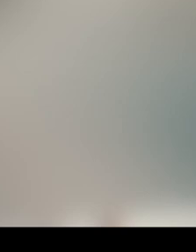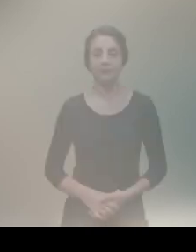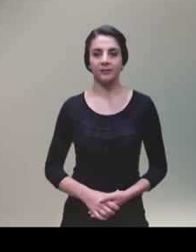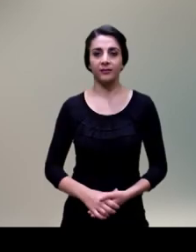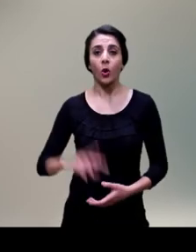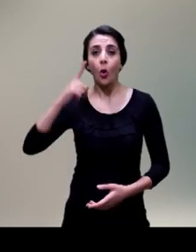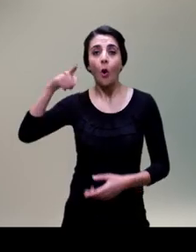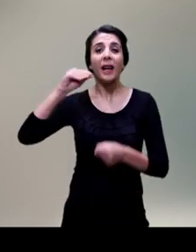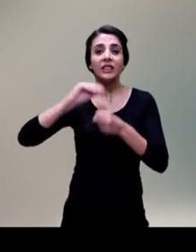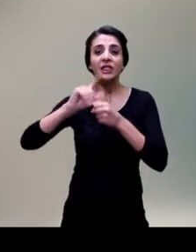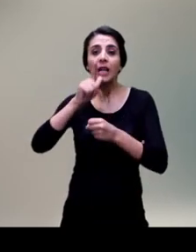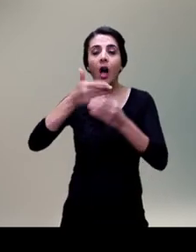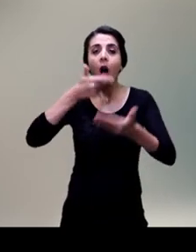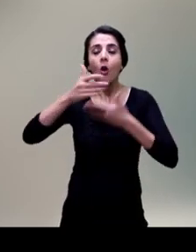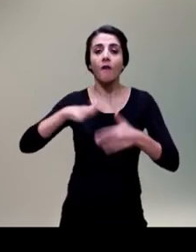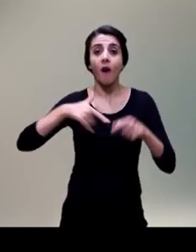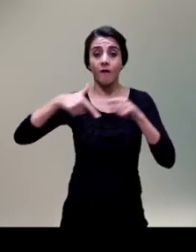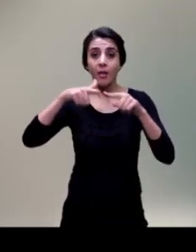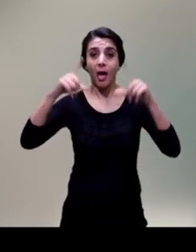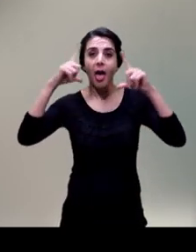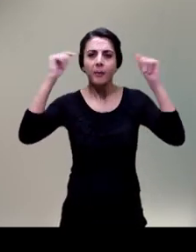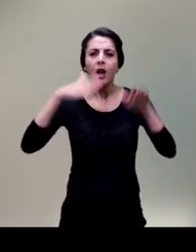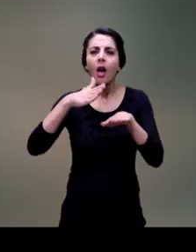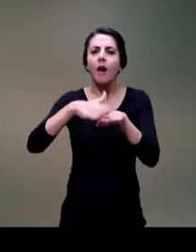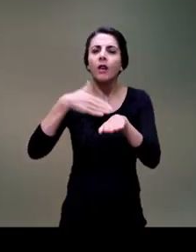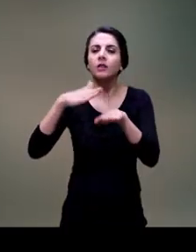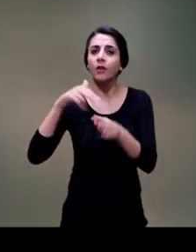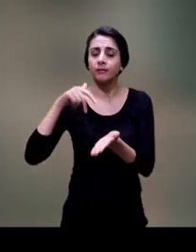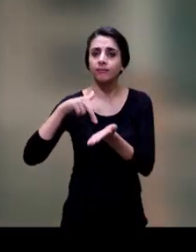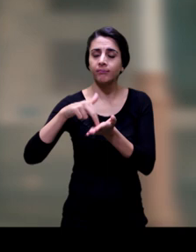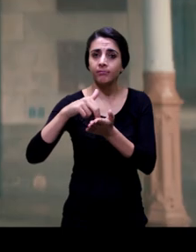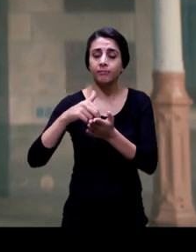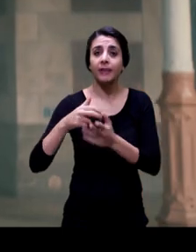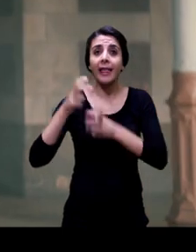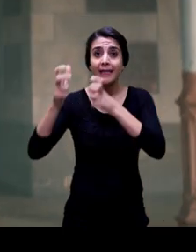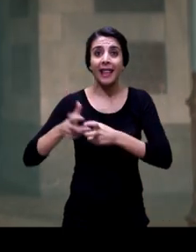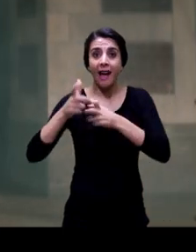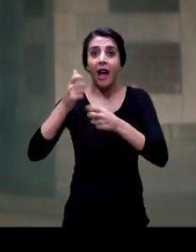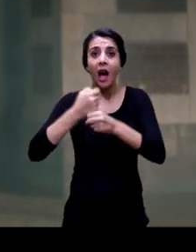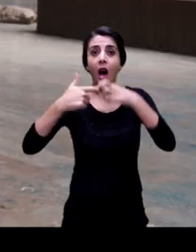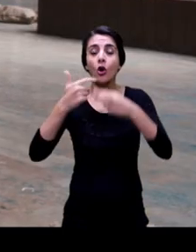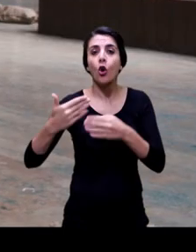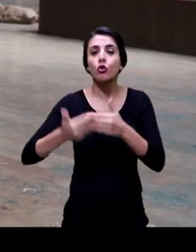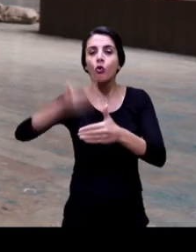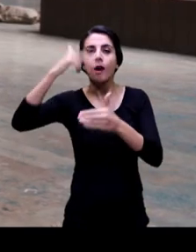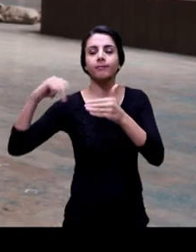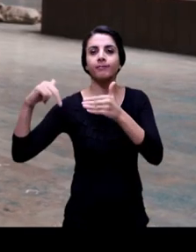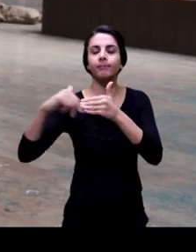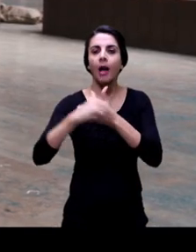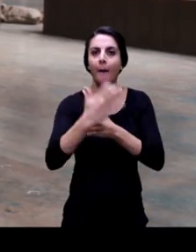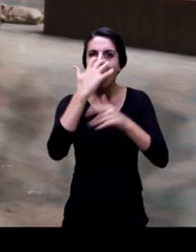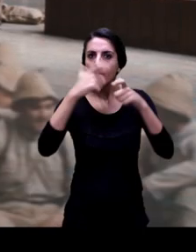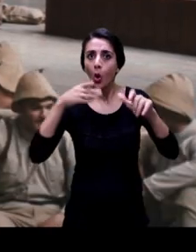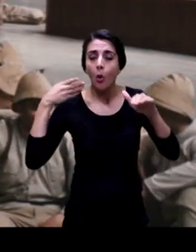Fatma Hemşire ağır adımlarla ilerliyor. Gar duvarının önünden geçiyor. Bekleme salonuna